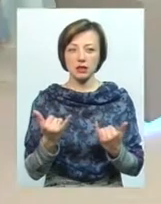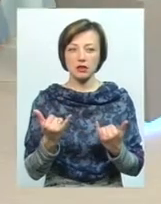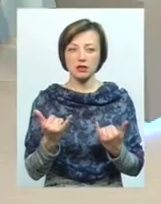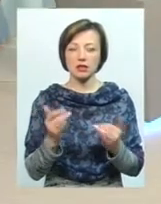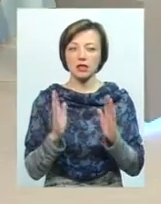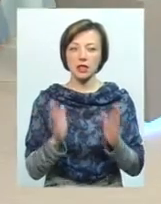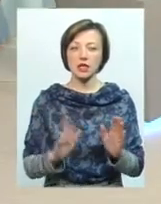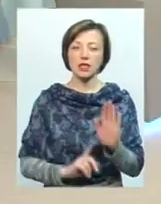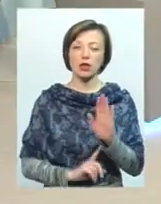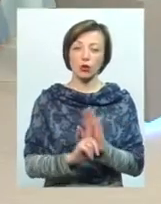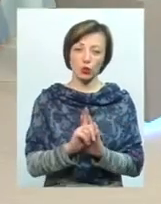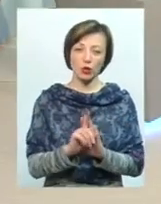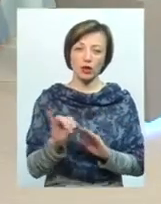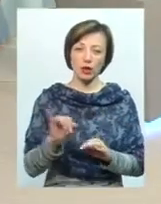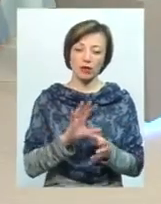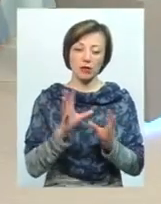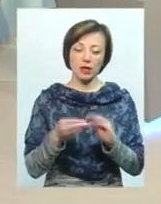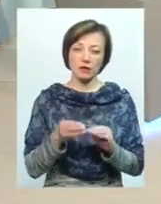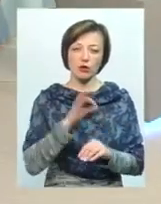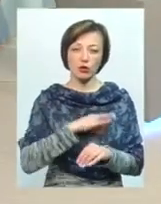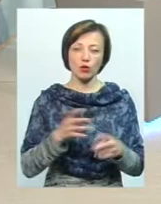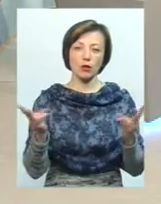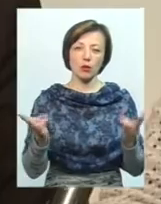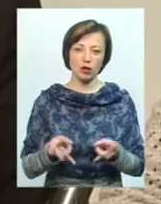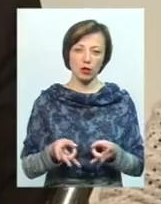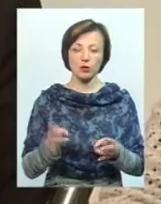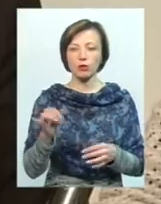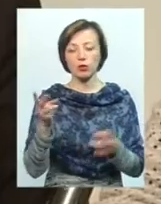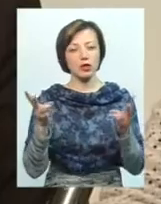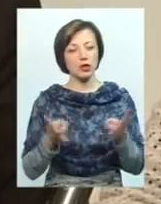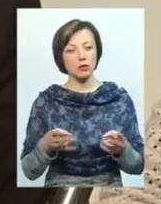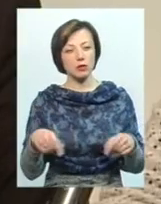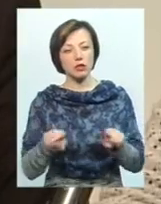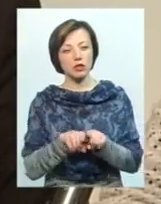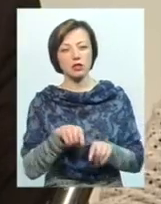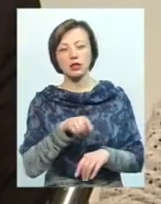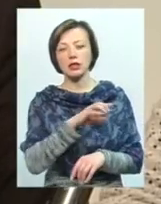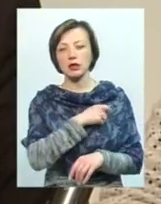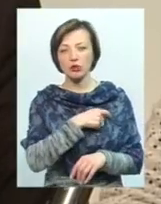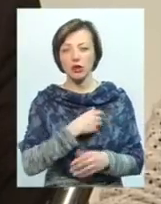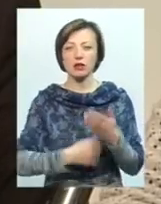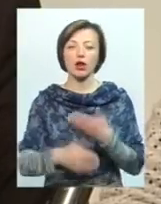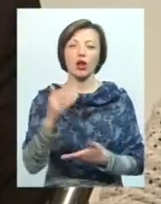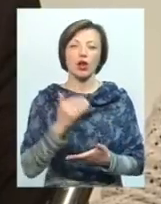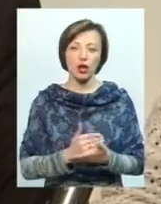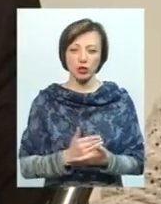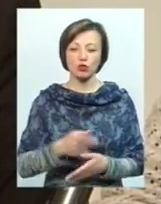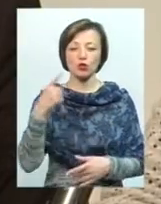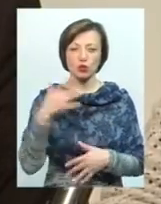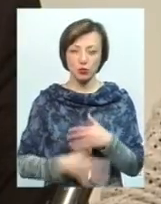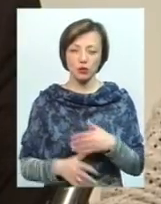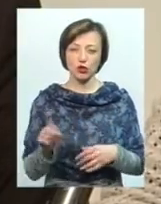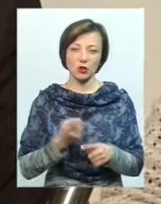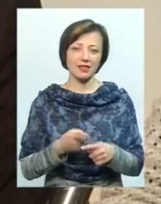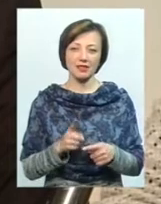стартує, і, в принципі, використовувати його потрібно. І потрібно все ж таки депутатам кінець-кінцем вже зрозуміти,